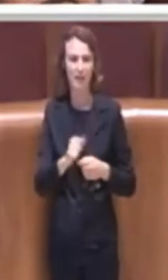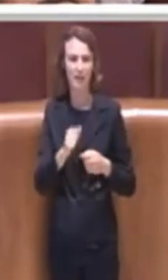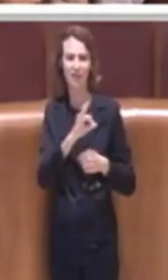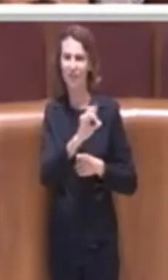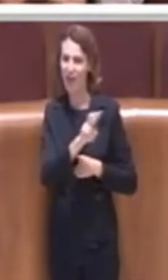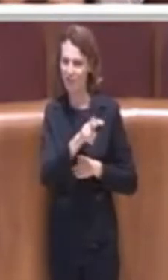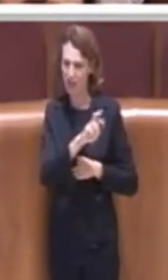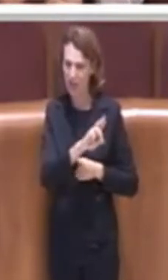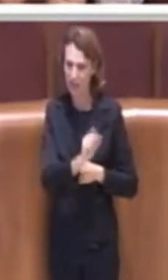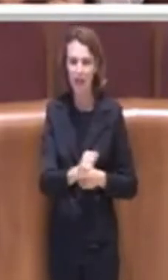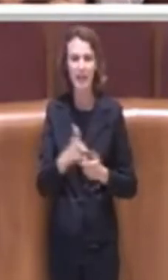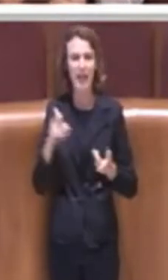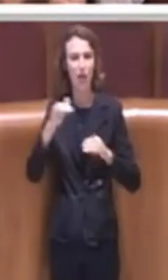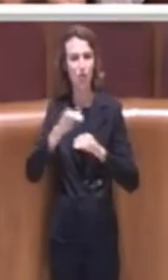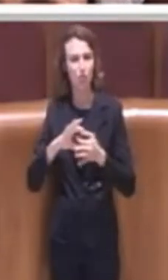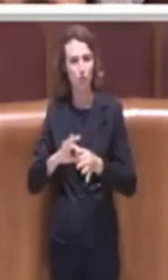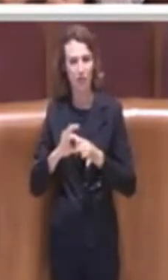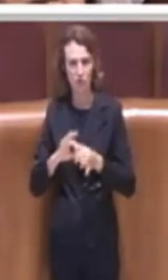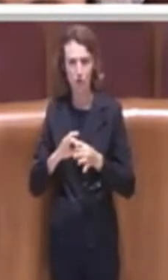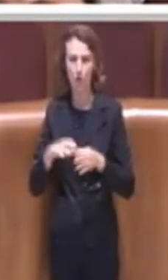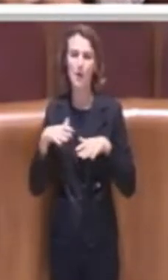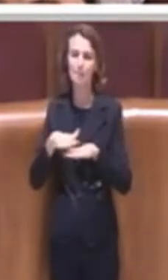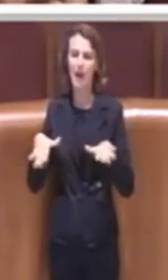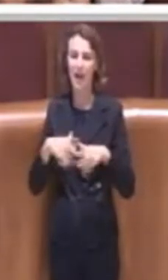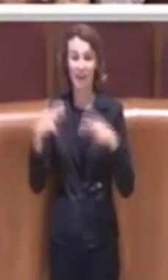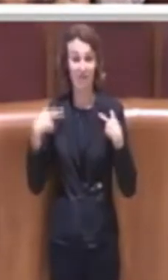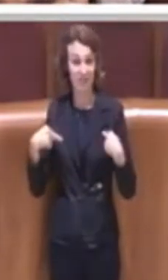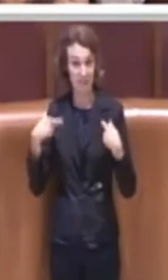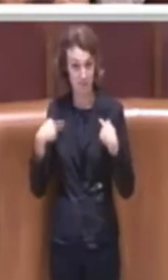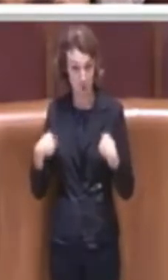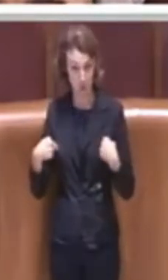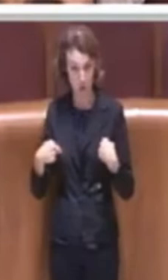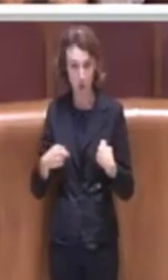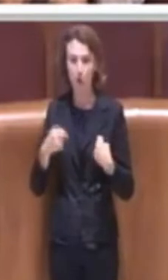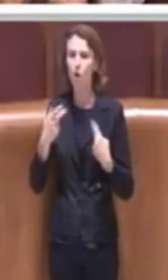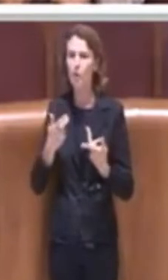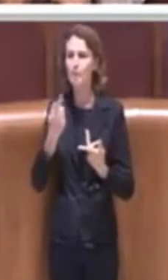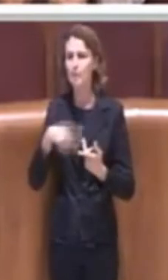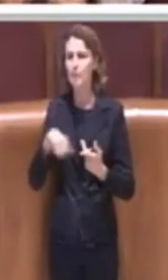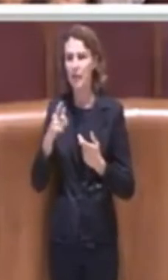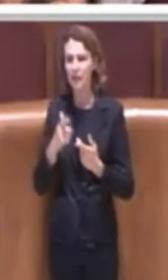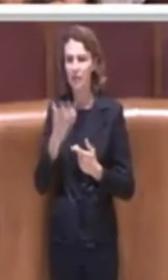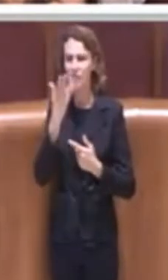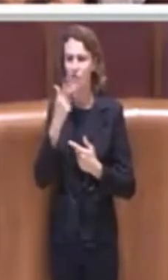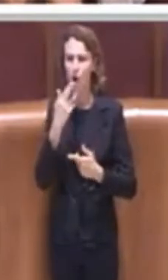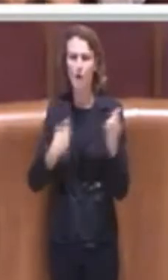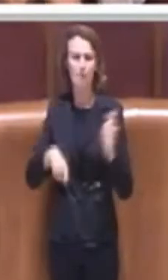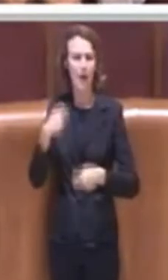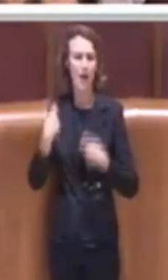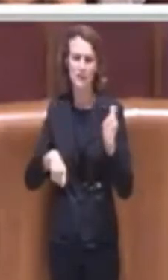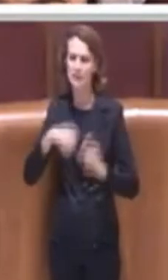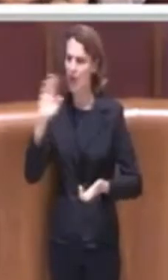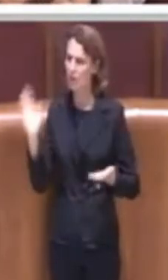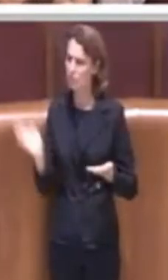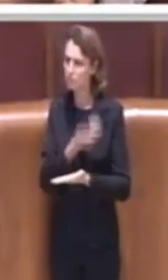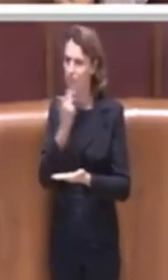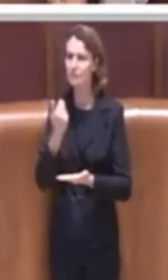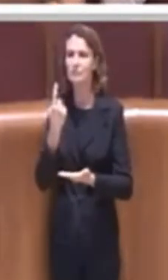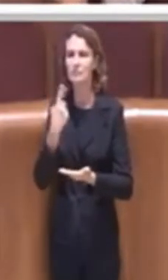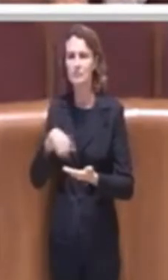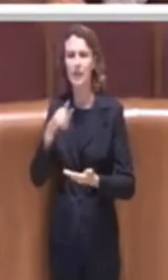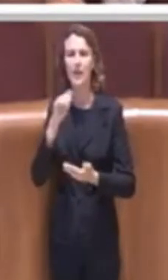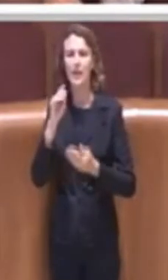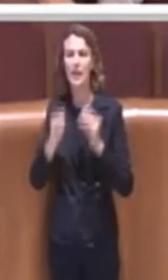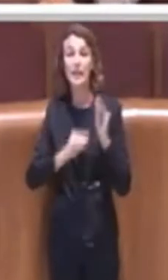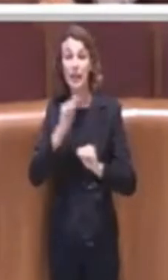promotori della rete di scuola Plastic Free e per un futuro sostenibile, chiedono che la giornata del 12